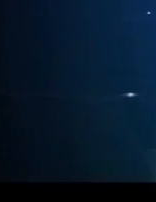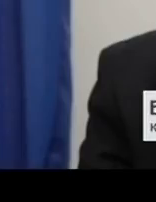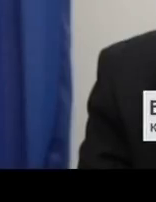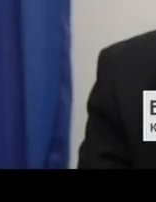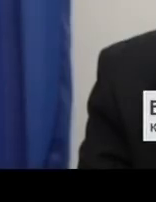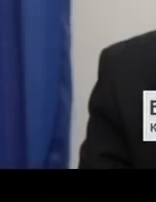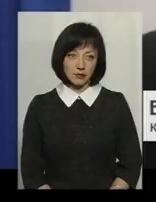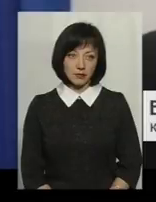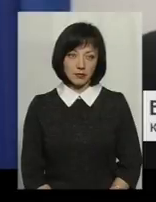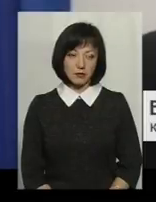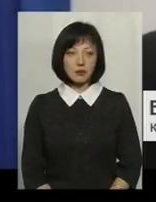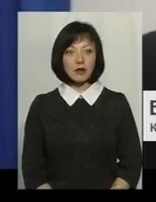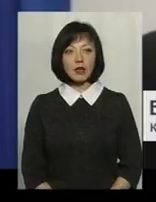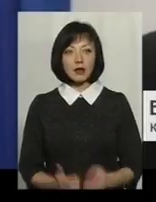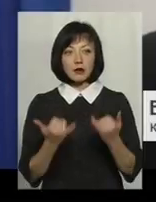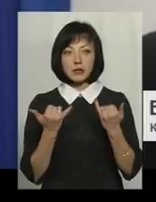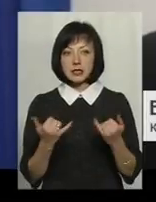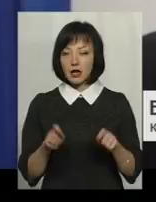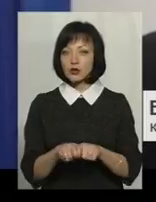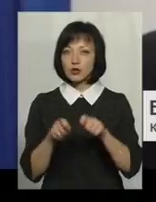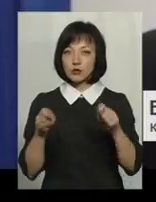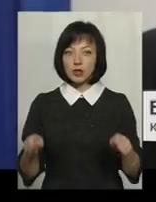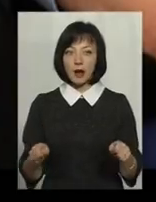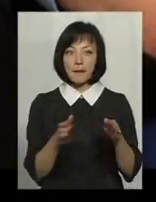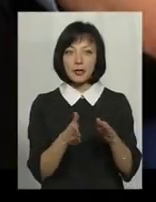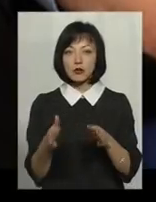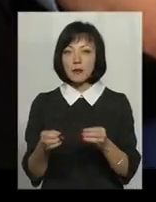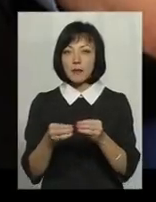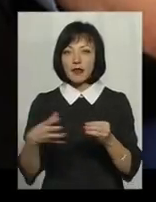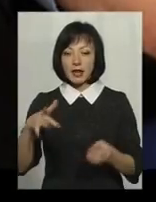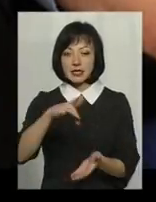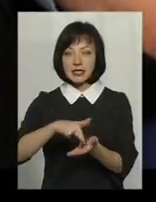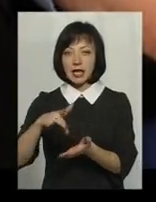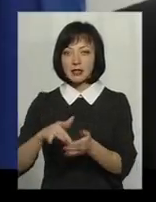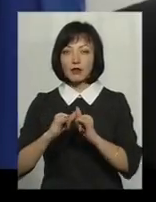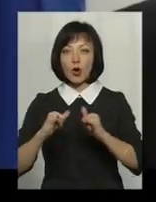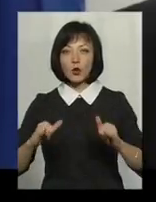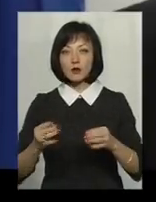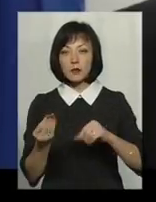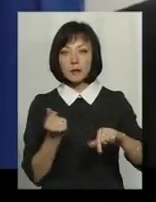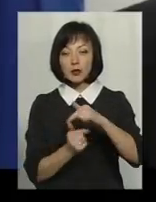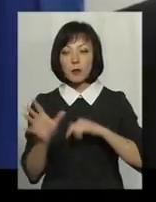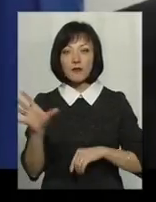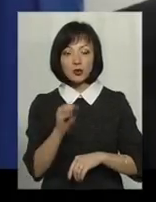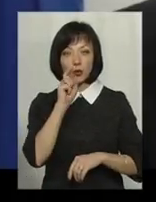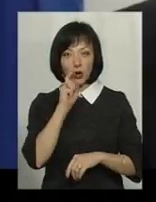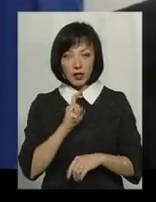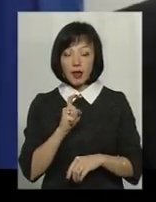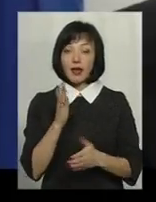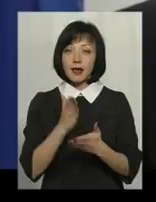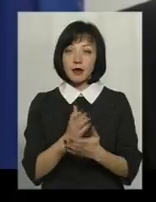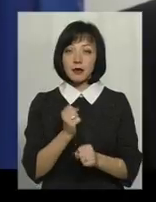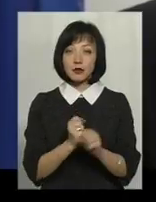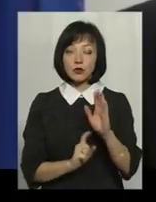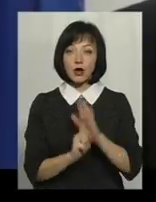Ми зараз розгортаємо мережу з 15 центрів розвитку бізнесу по всій Україні. До певної міри вони вже працюють, бо є